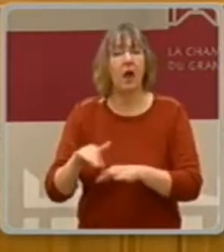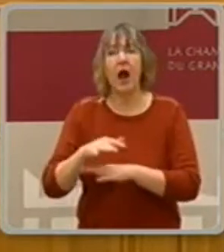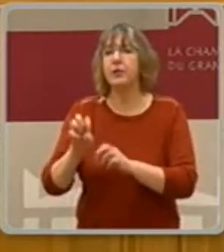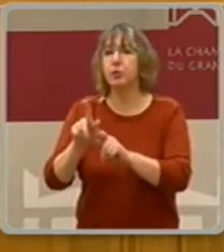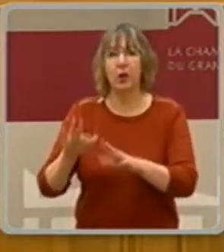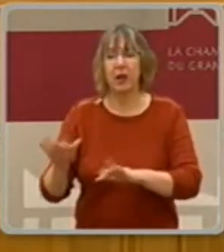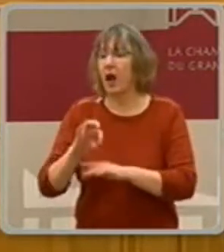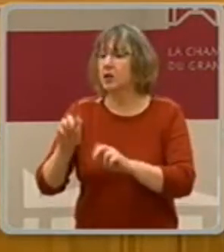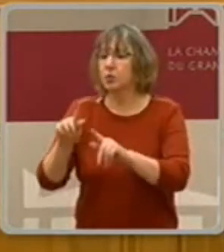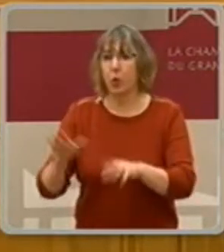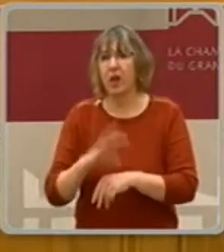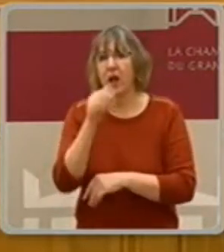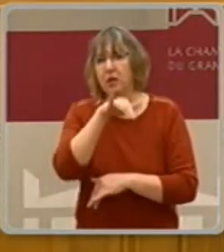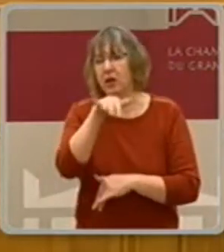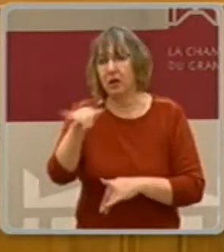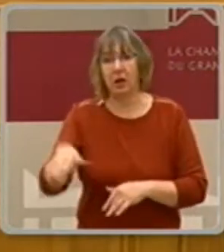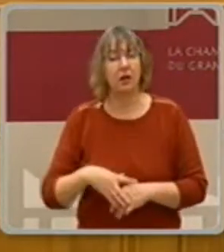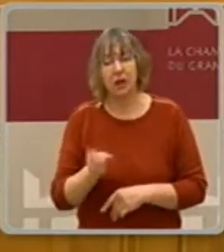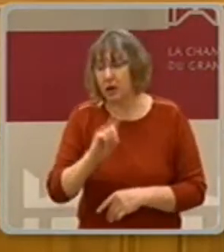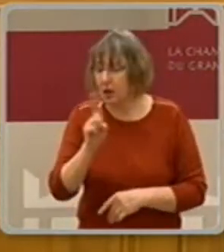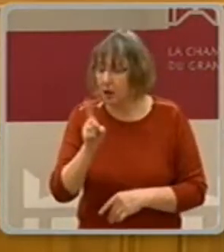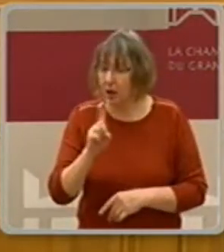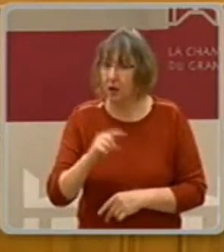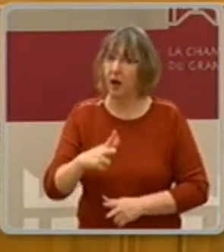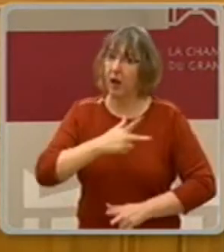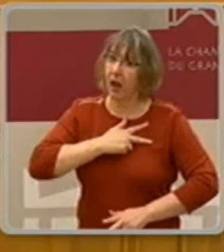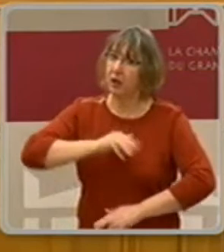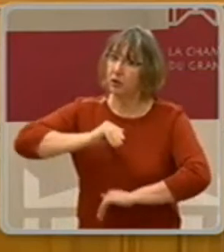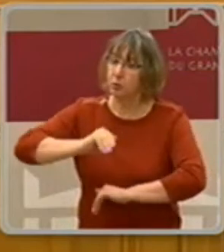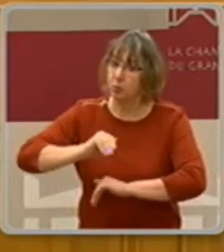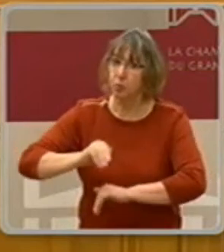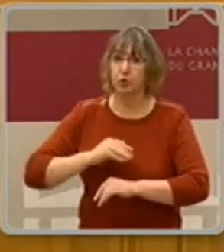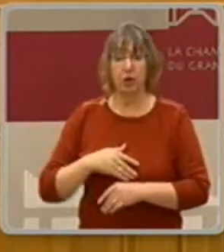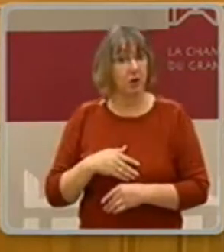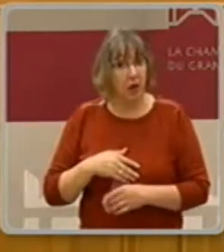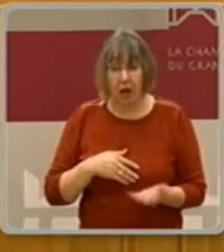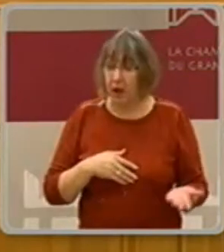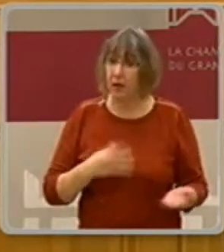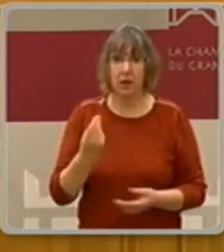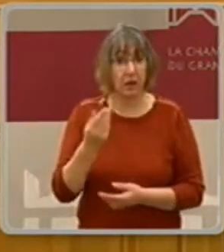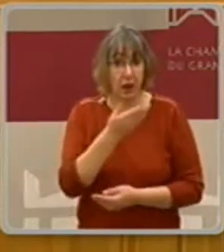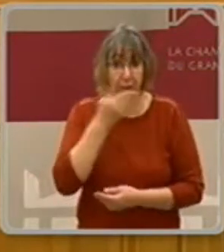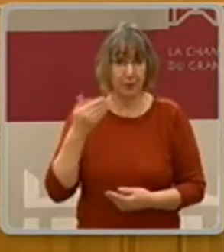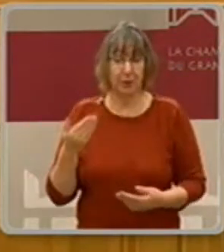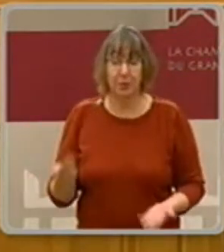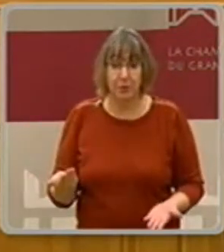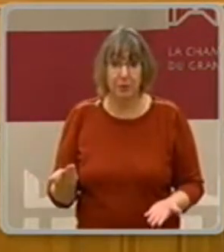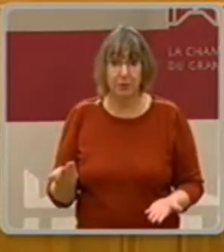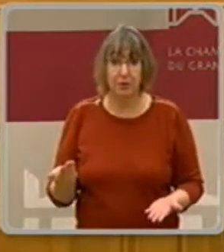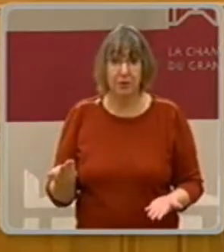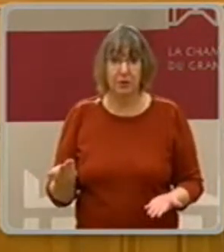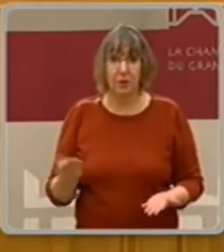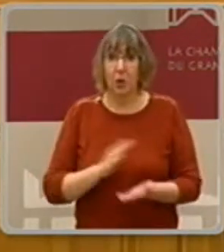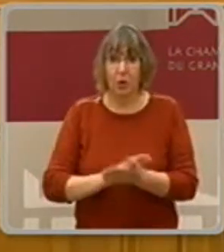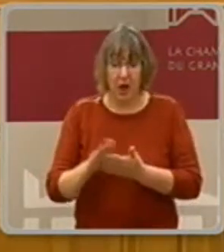so nicht finanziell überlebt werden. Alles das muss in der Leute suchen. Wenn man den Geist kann, dass